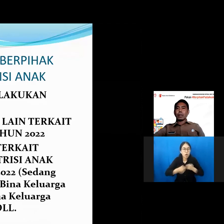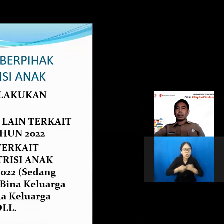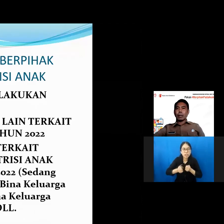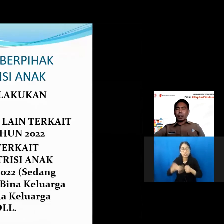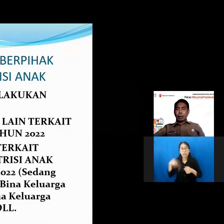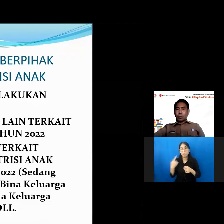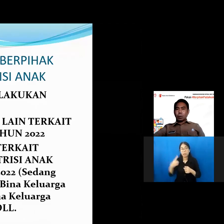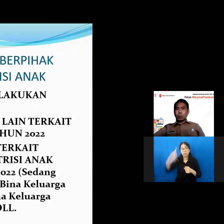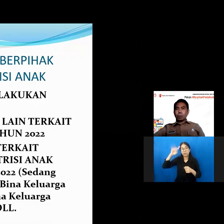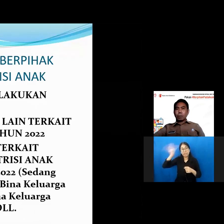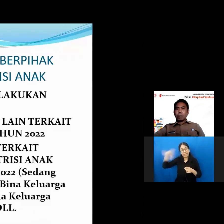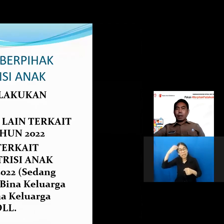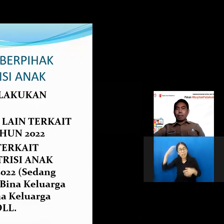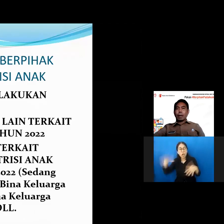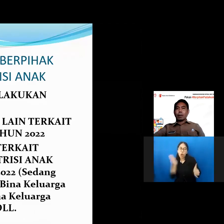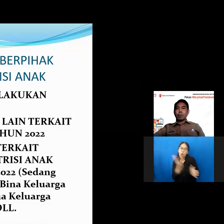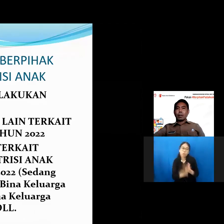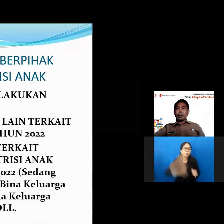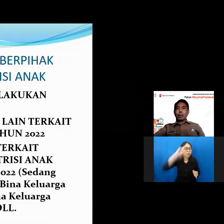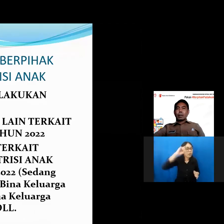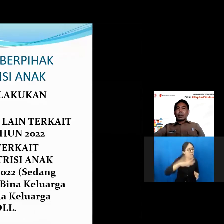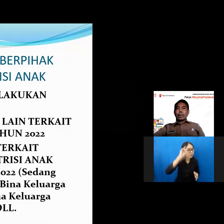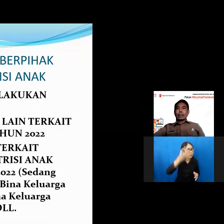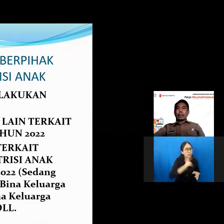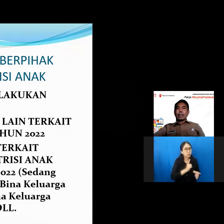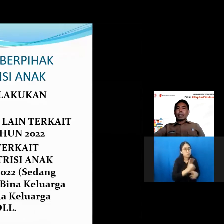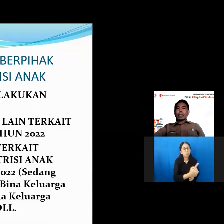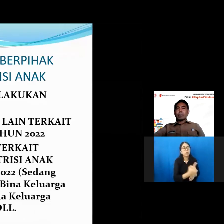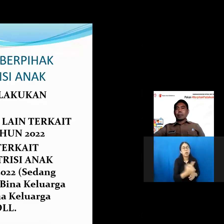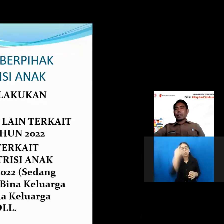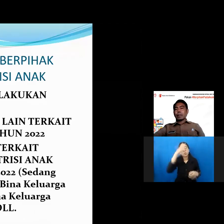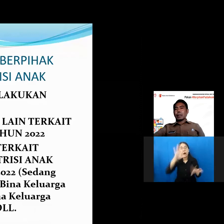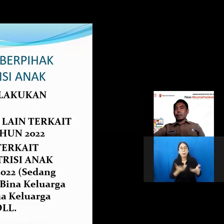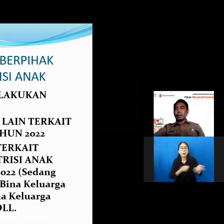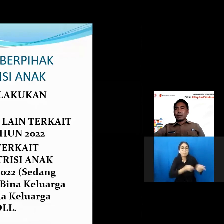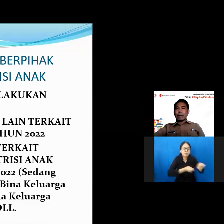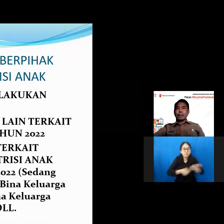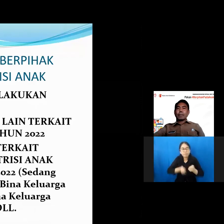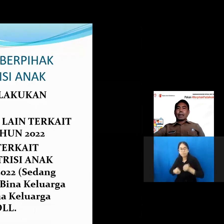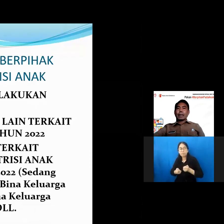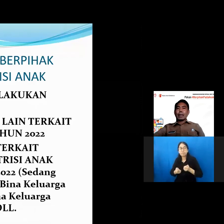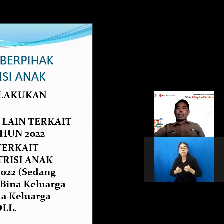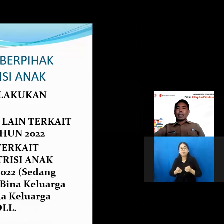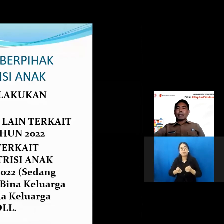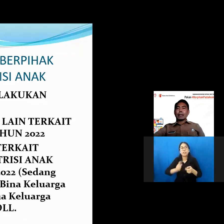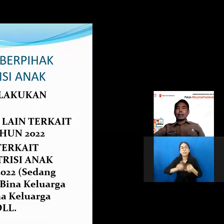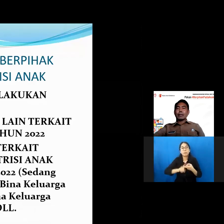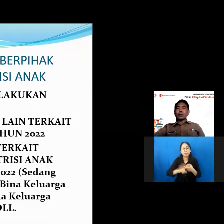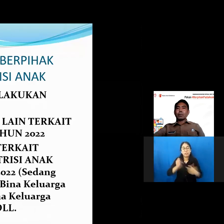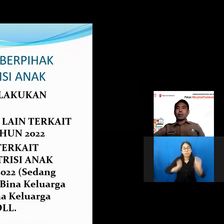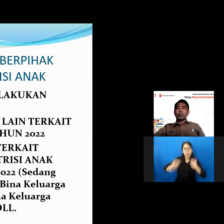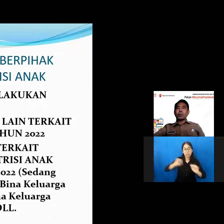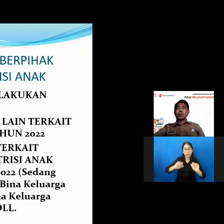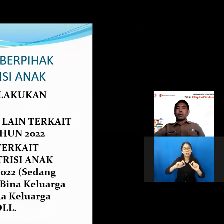langsung ke desa untuk bisa mengakomodir kegiatan-kegiatan dari teman-teman dari Save the Children karena kegiatan ini